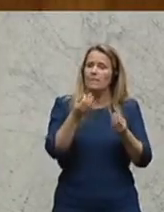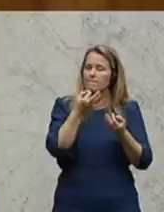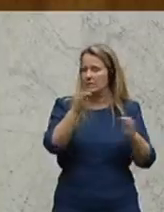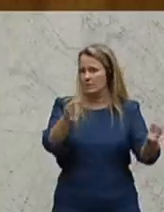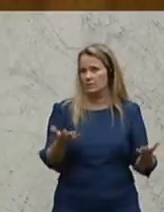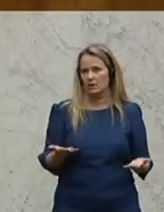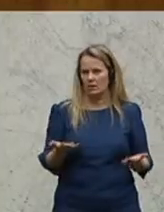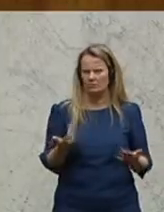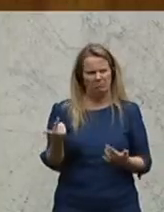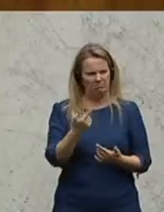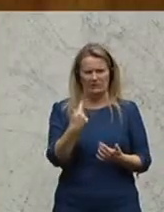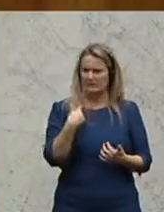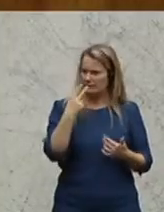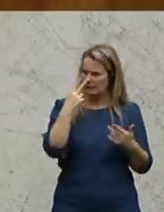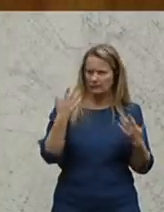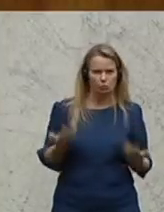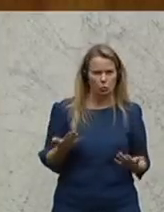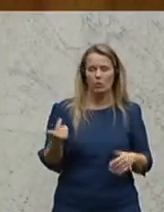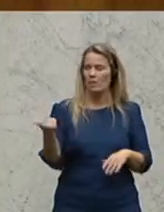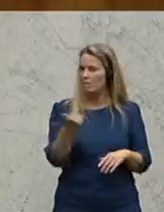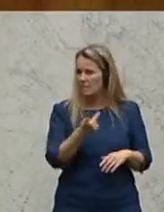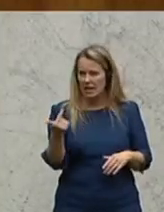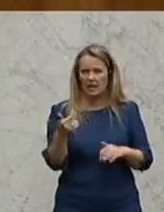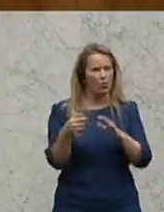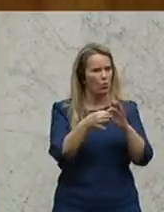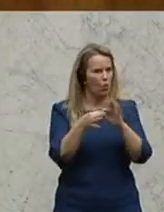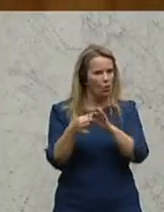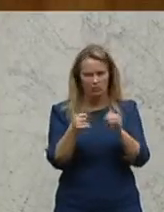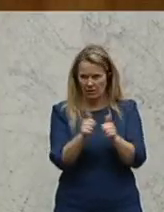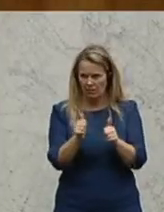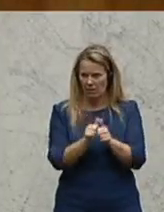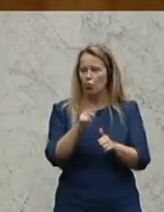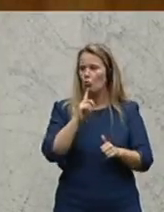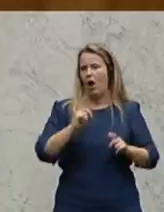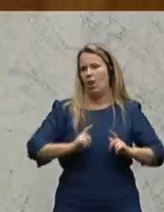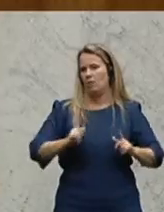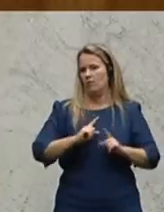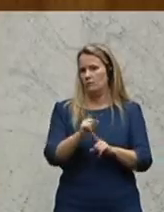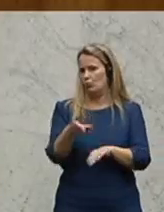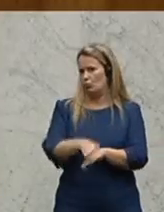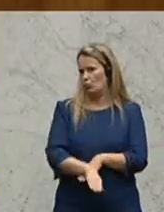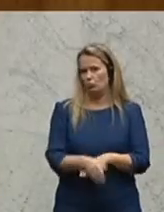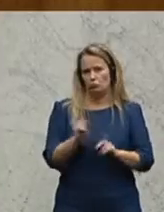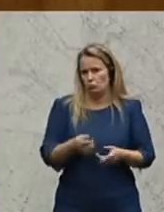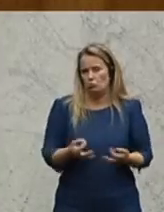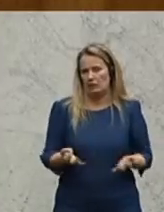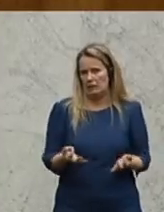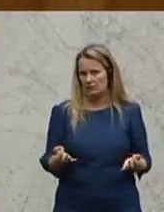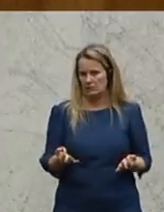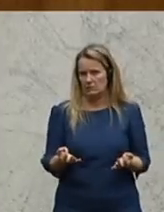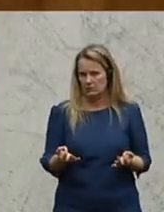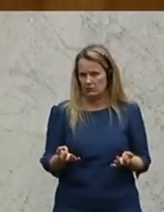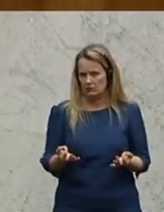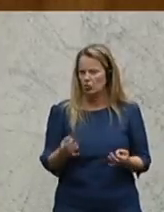Es lässt den Schluss für mich zu, Sie beide als Koalitionspartner warten eigentlich nur mehr auf Ihren Tod und auf sonst gar nichts mehr.